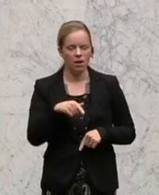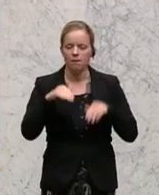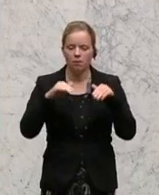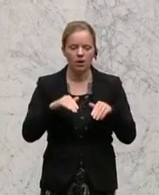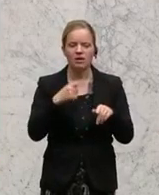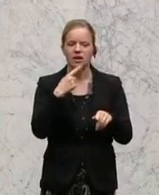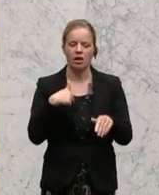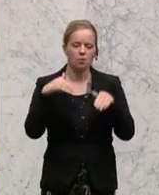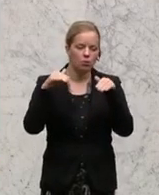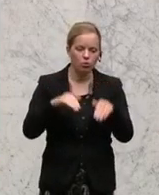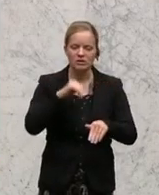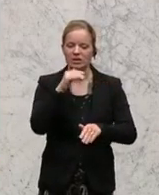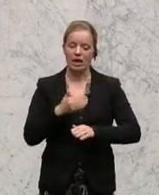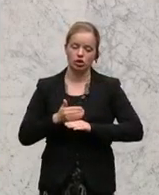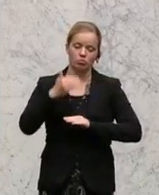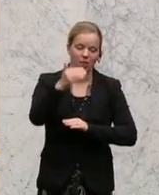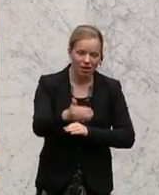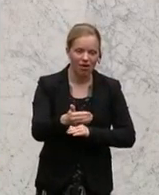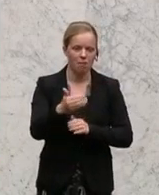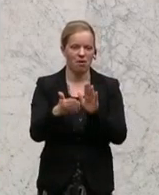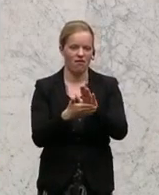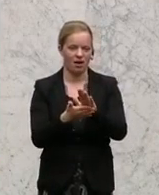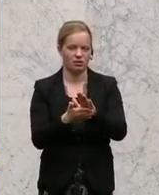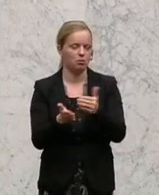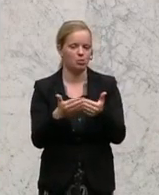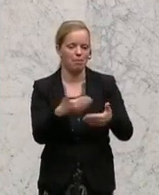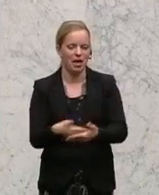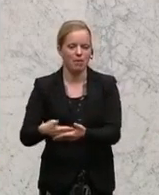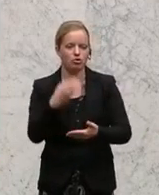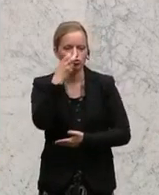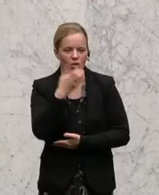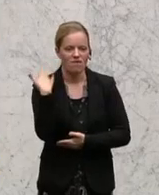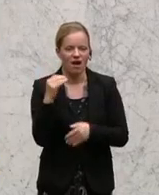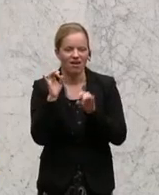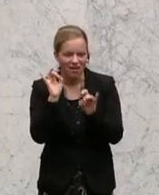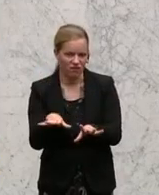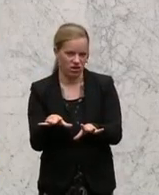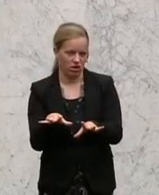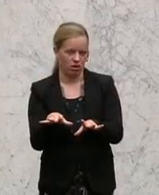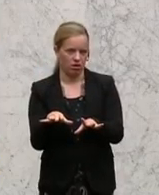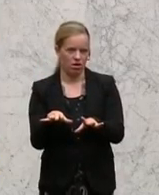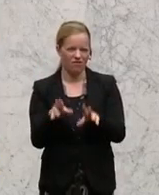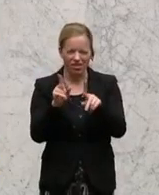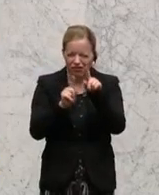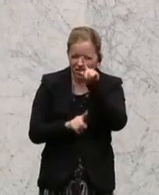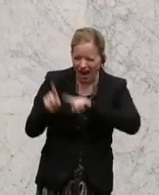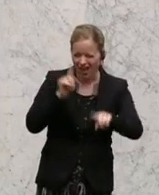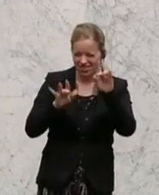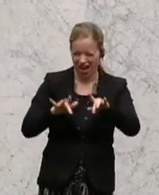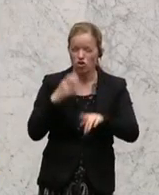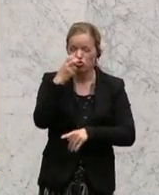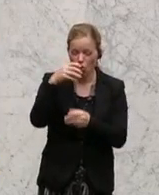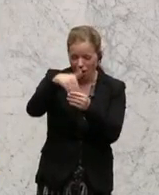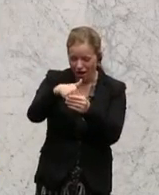müssen, dass der Babyschnuller giftig war. Solche, wenn ein Verdacht besteht, dass ein Babyschnuller giftig ist, nur ein Verdacht,